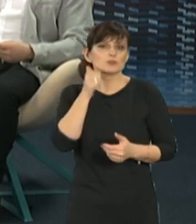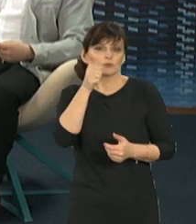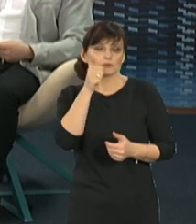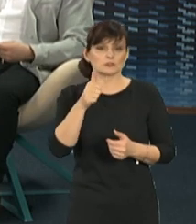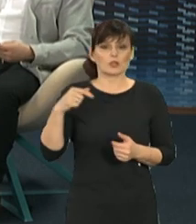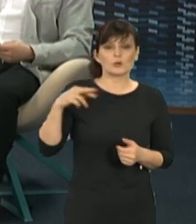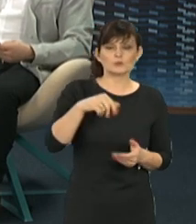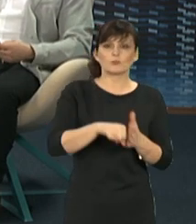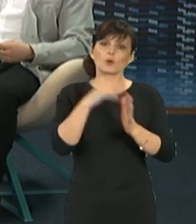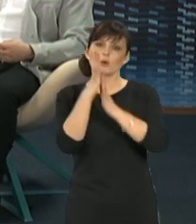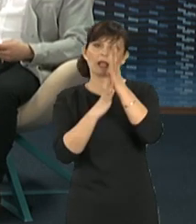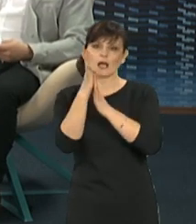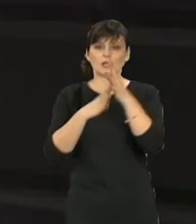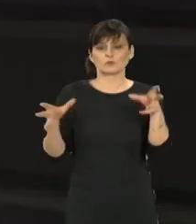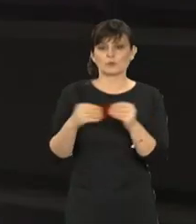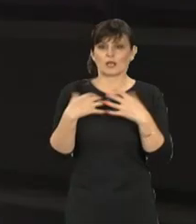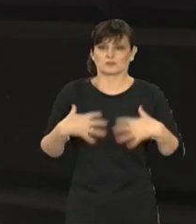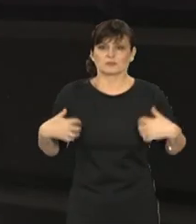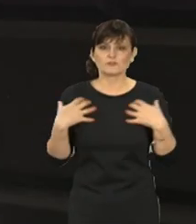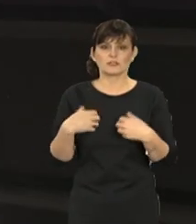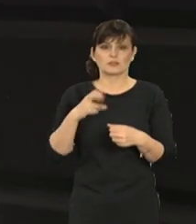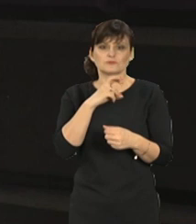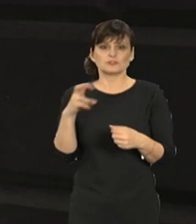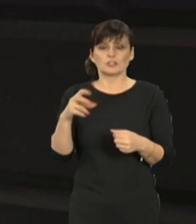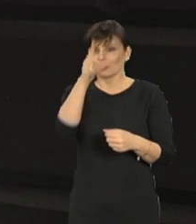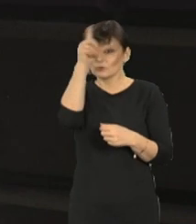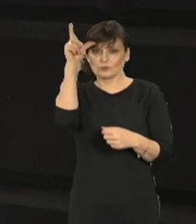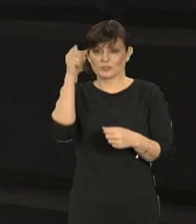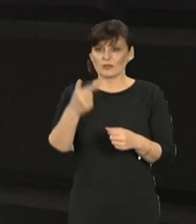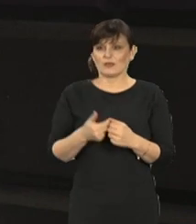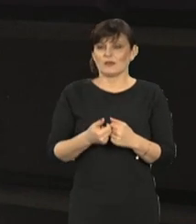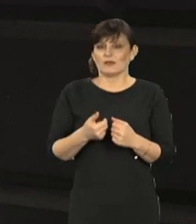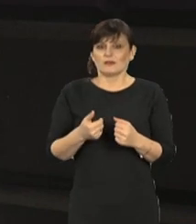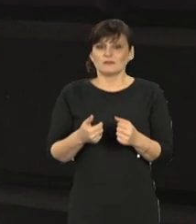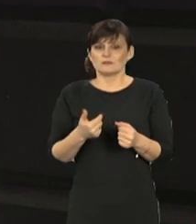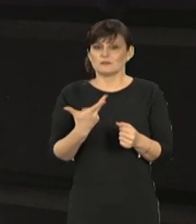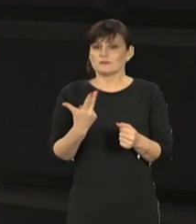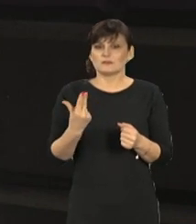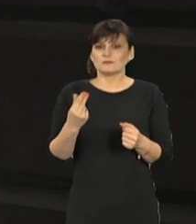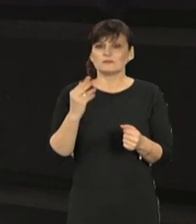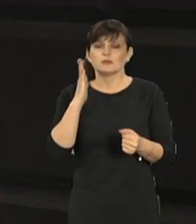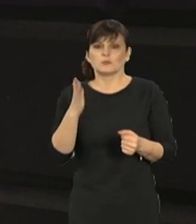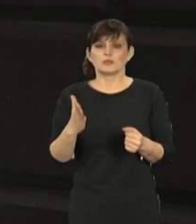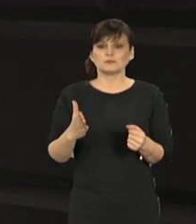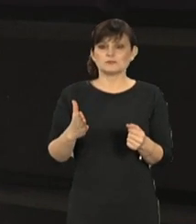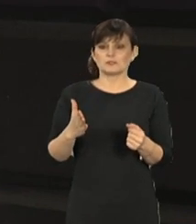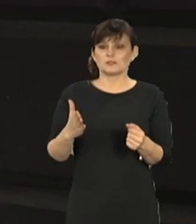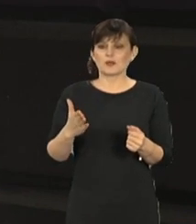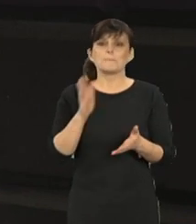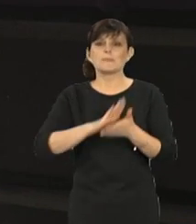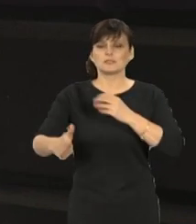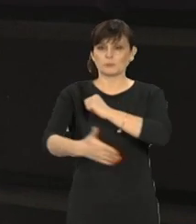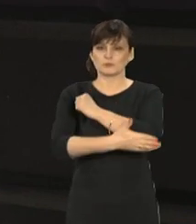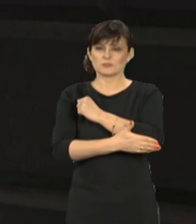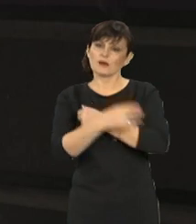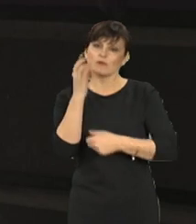do lasu ze zwierzętami, czy coś, czy ci ludzie w jakiś sposób nie ucierpią z tego powodu, czy jakoś bezpodstawnie nie zostaną o